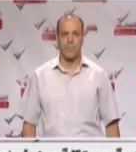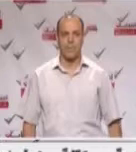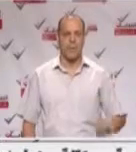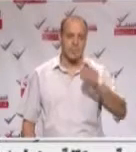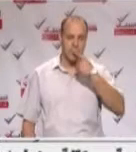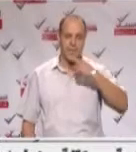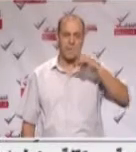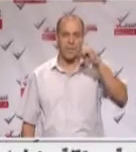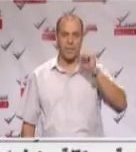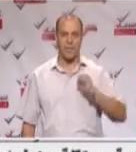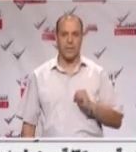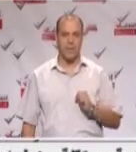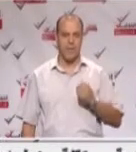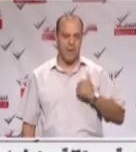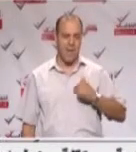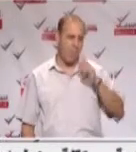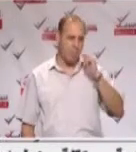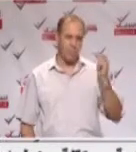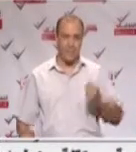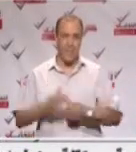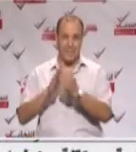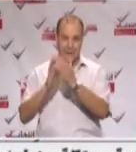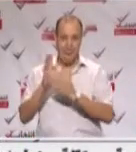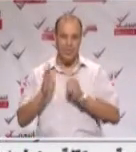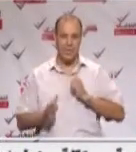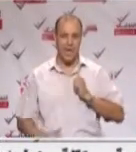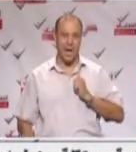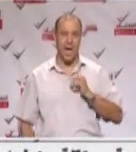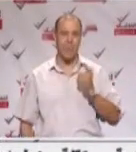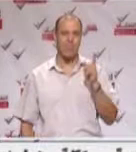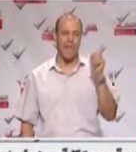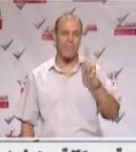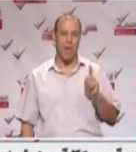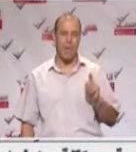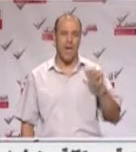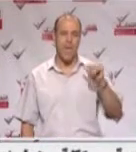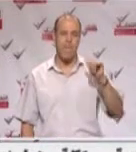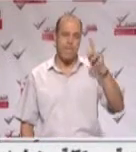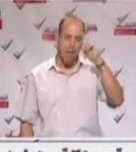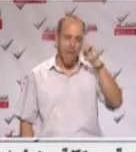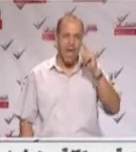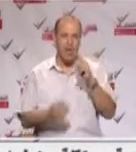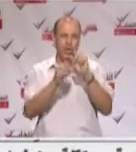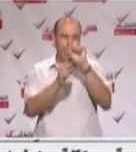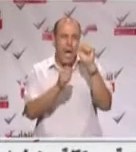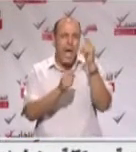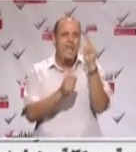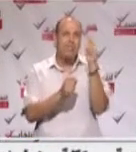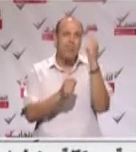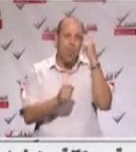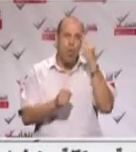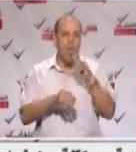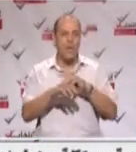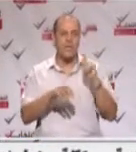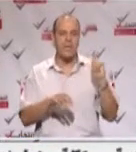بسم الله الرحمن الرحيم أنا الهدي بن محمد رئيس القائمة المستقلة الأمل بزغوين والشعار هسبول رمز الفلاح بولاية زغوين